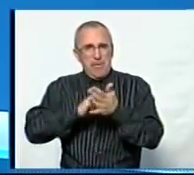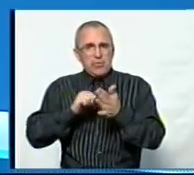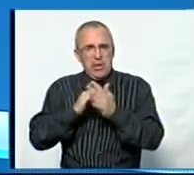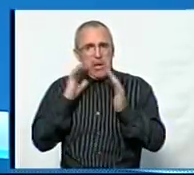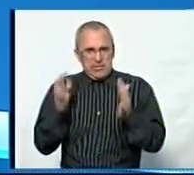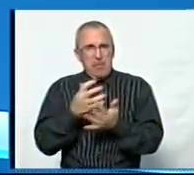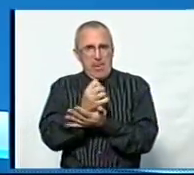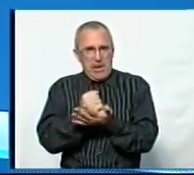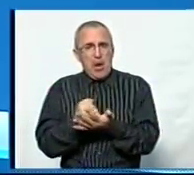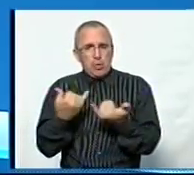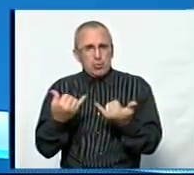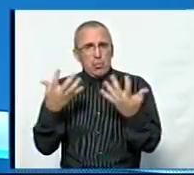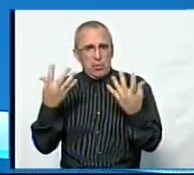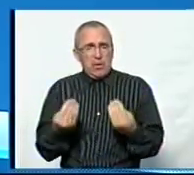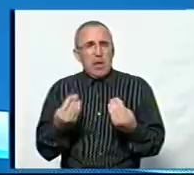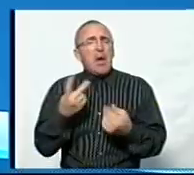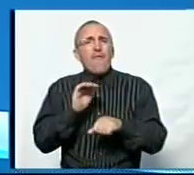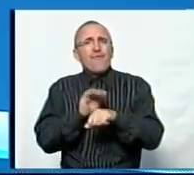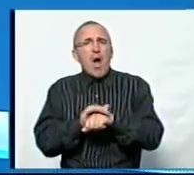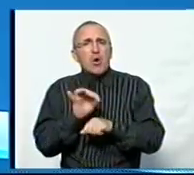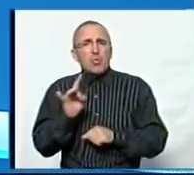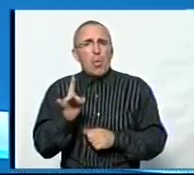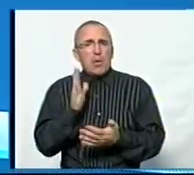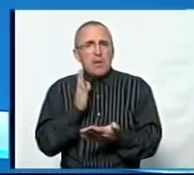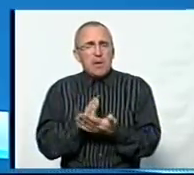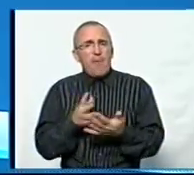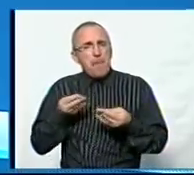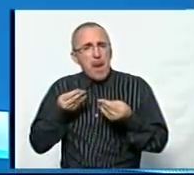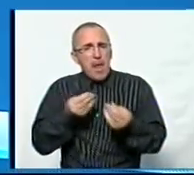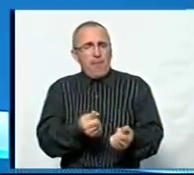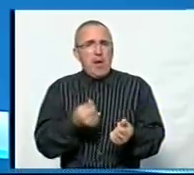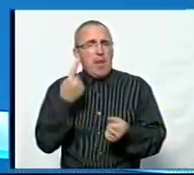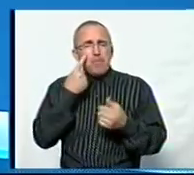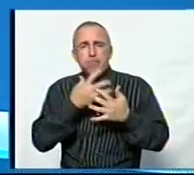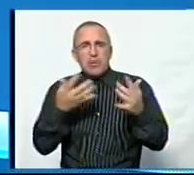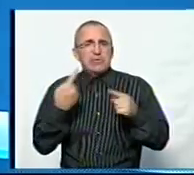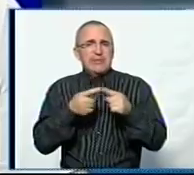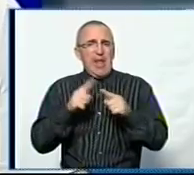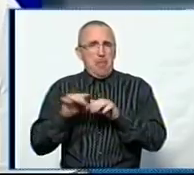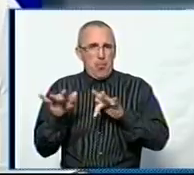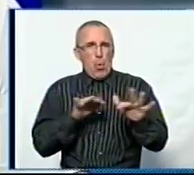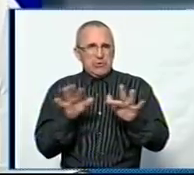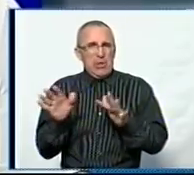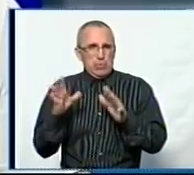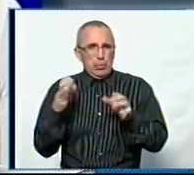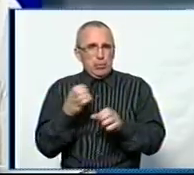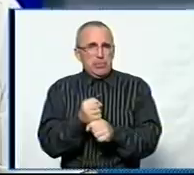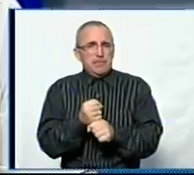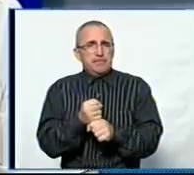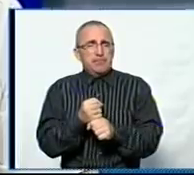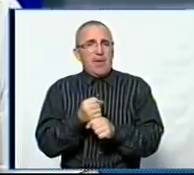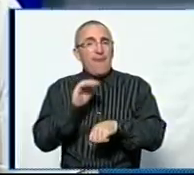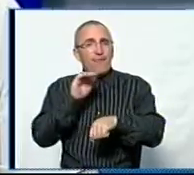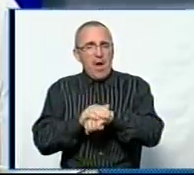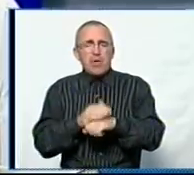ось на сьогоднішній день. Які фактори є впливаючими найбільше на цей процес? Фактори